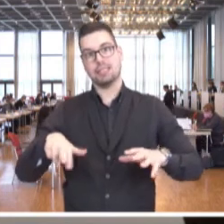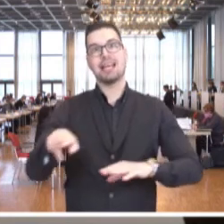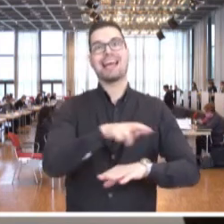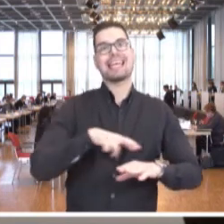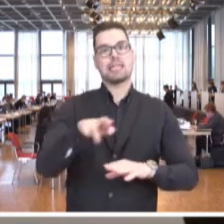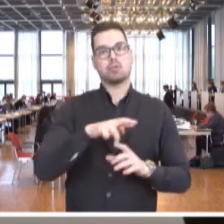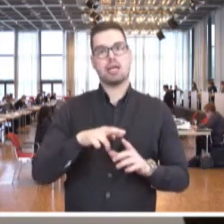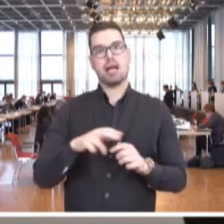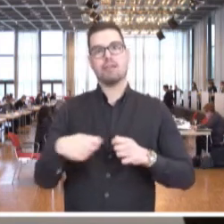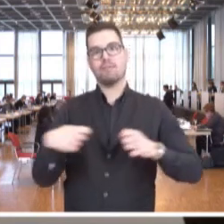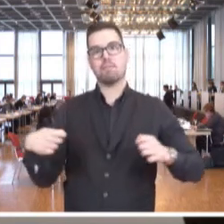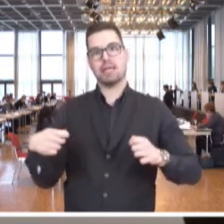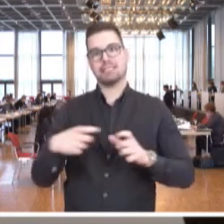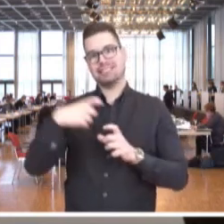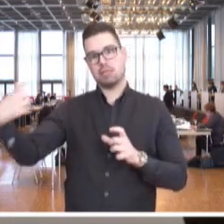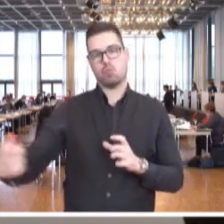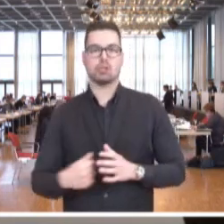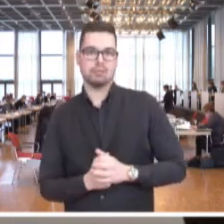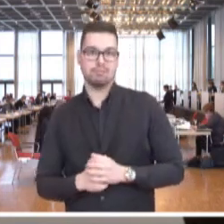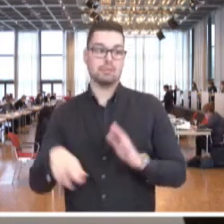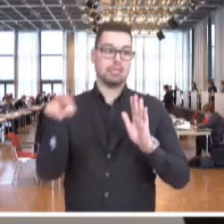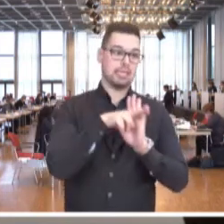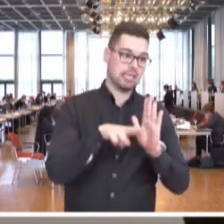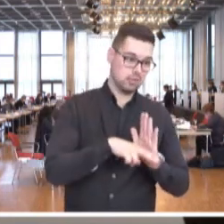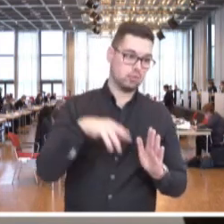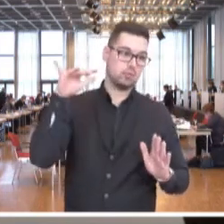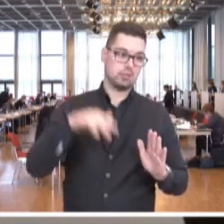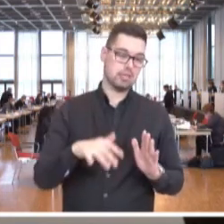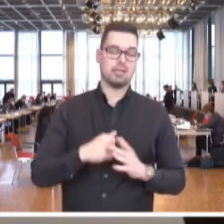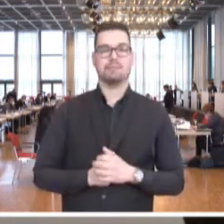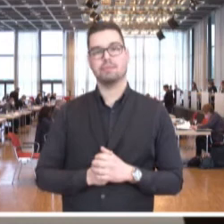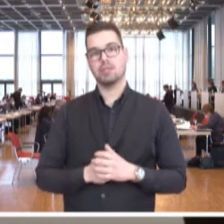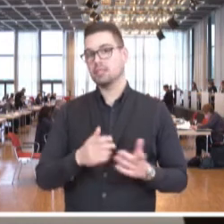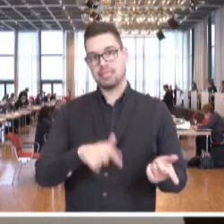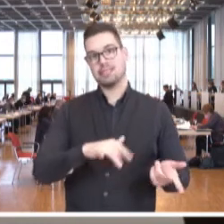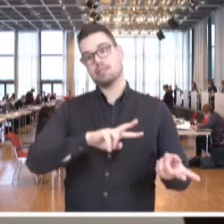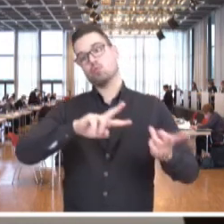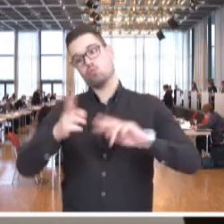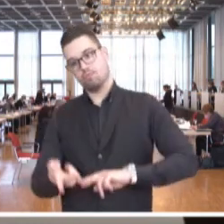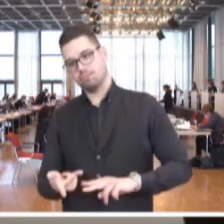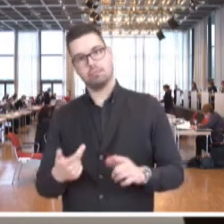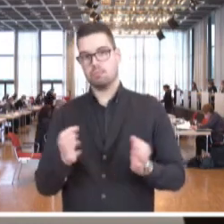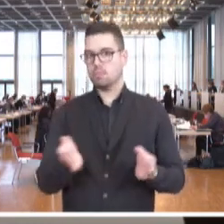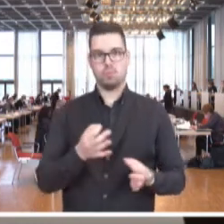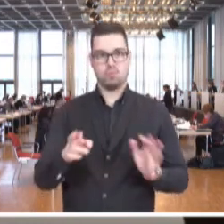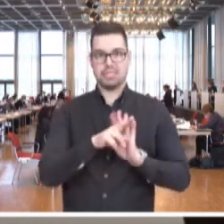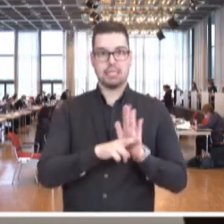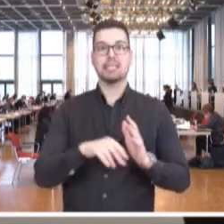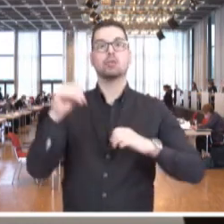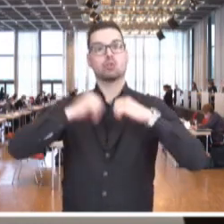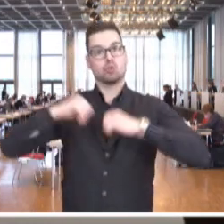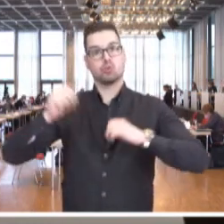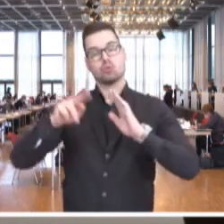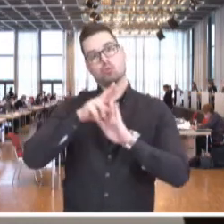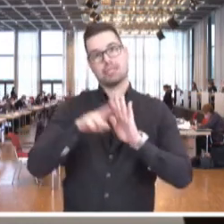Saarbrücken auszahlen. Die entsprechende Regelung ist daher außer Kraft zu setzen. Die bisherige Struktur des Gesetzes zur